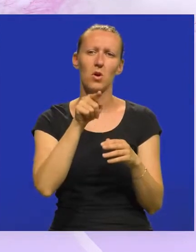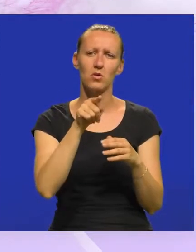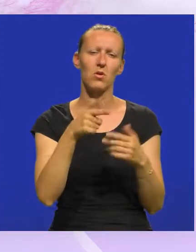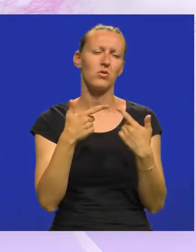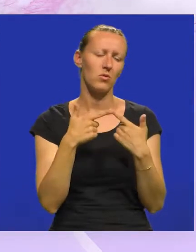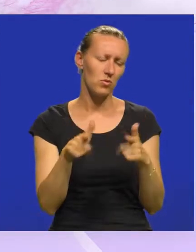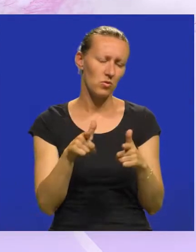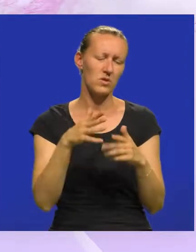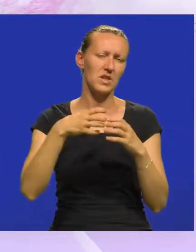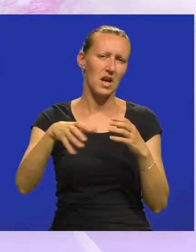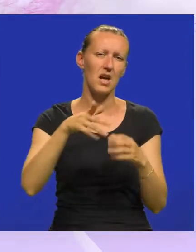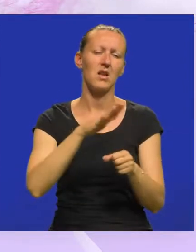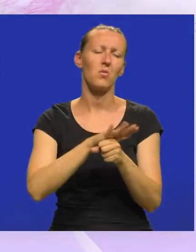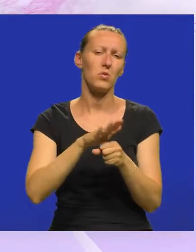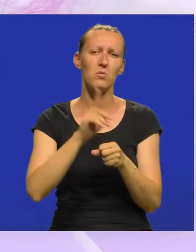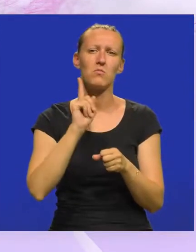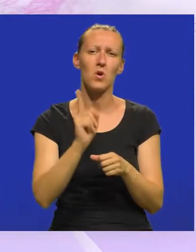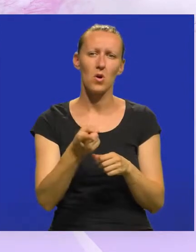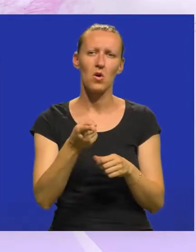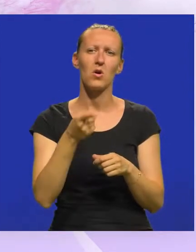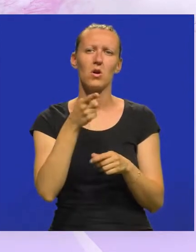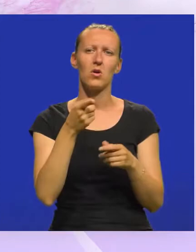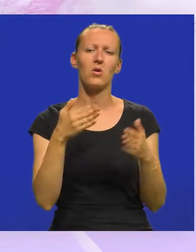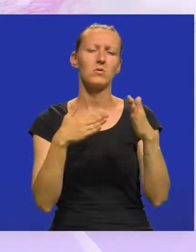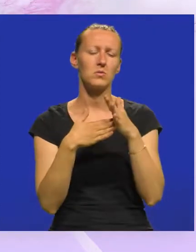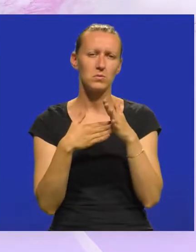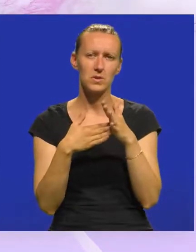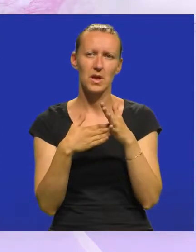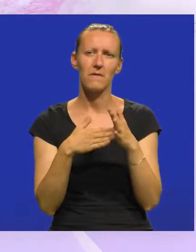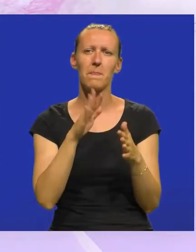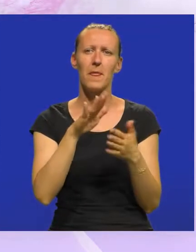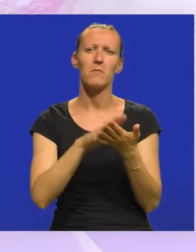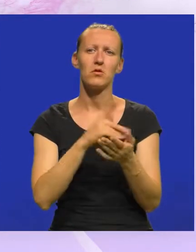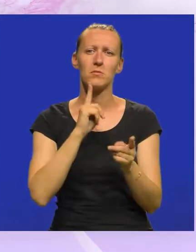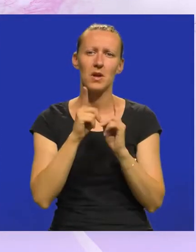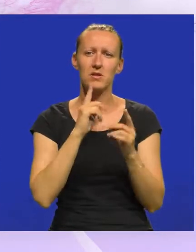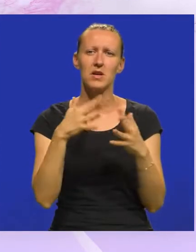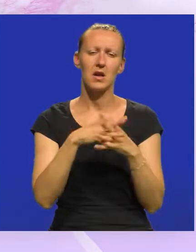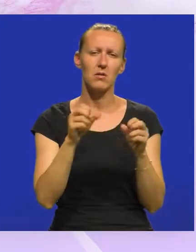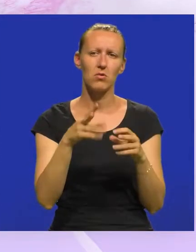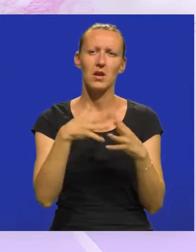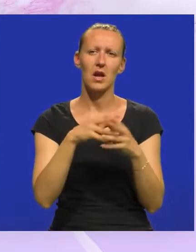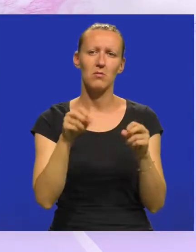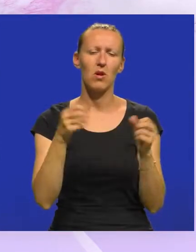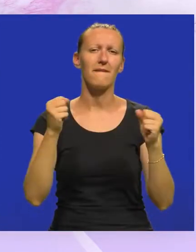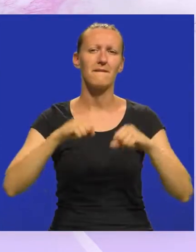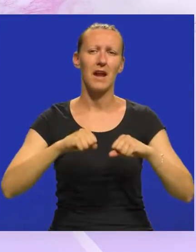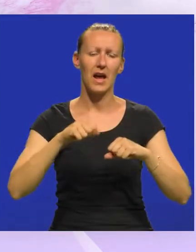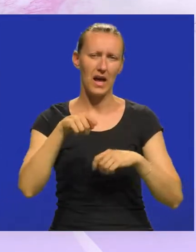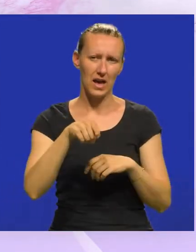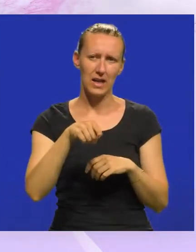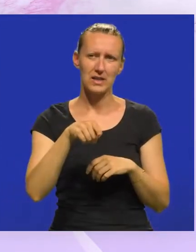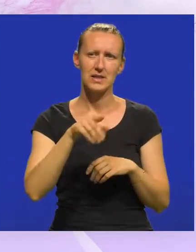to mogli dopustiti da se dalje nastavlja, morali smo jednostavno to zaustaviti. I tad su krenuli pregovori sa gradu Pula jer je grad Pula vlastnik